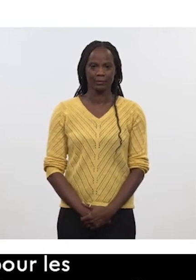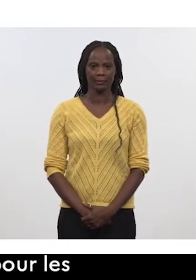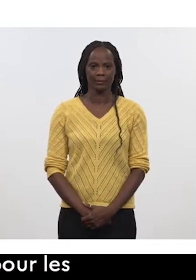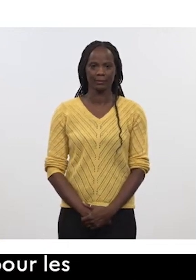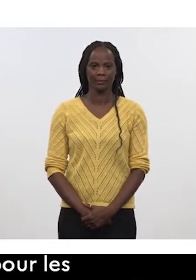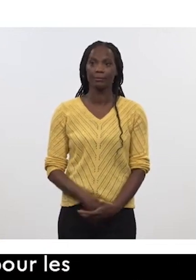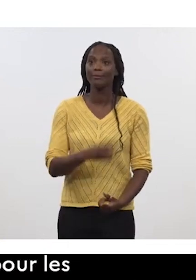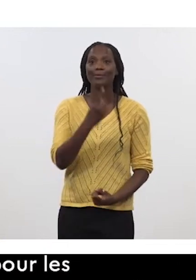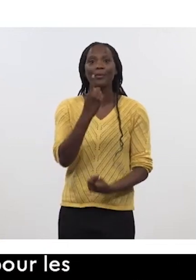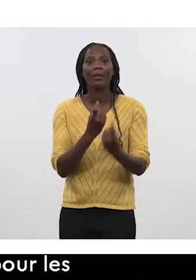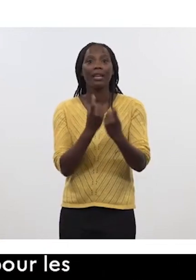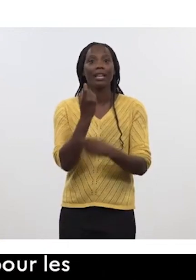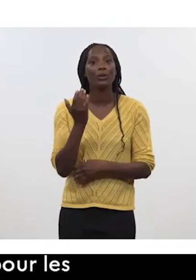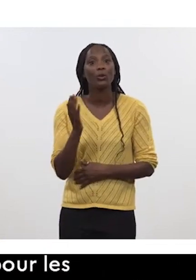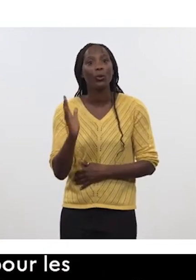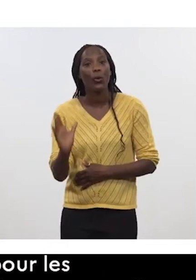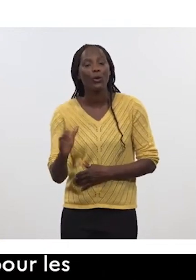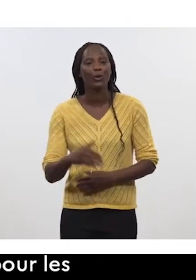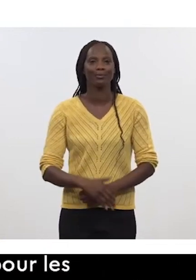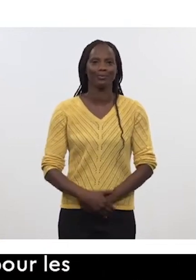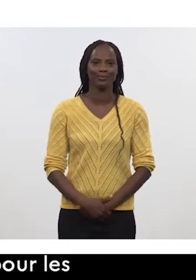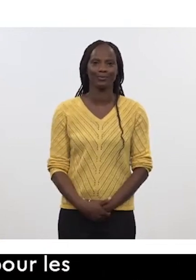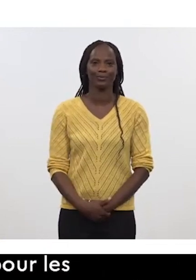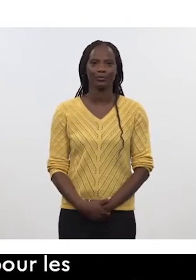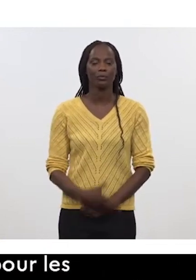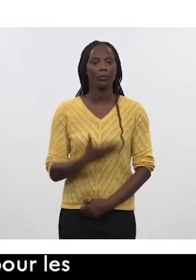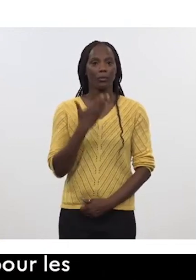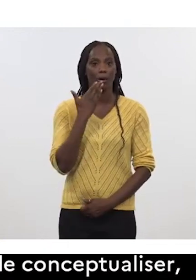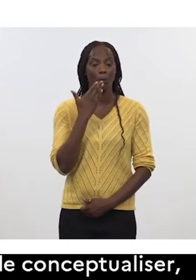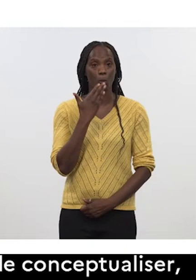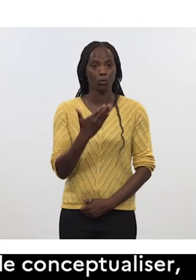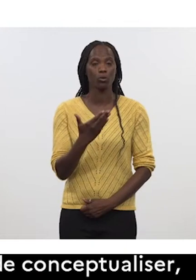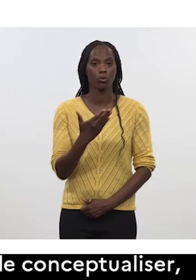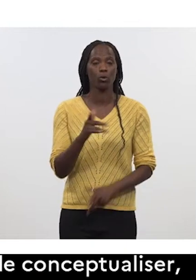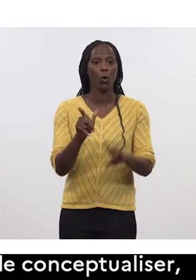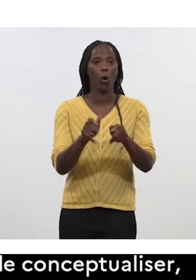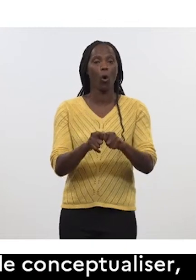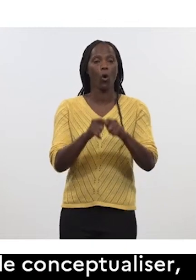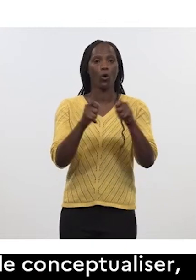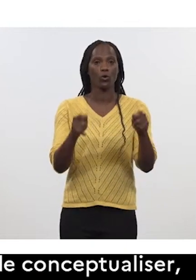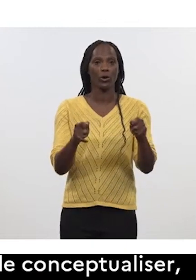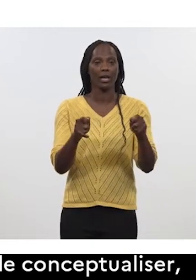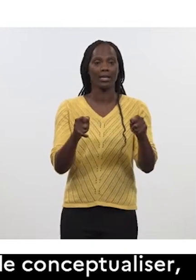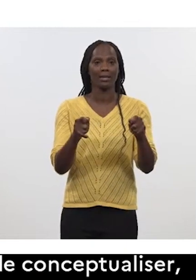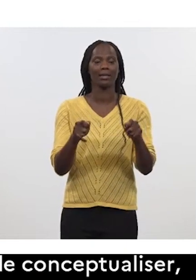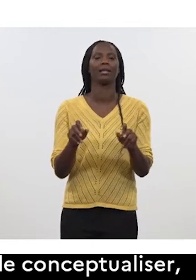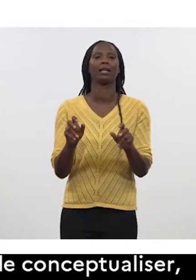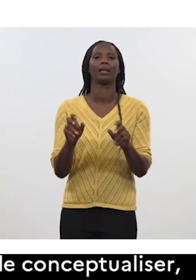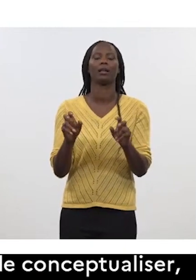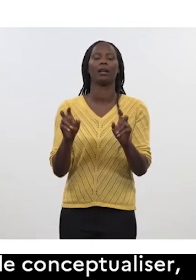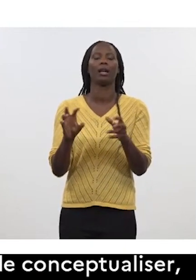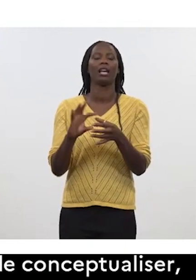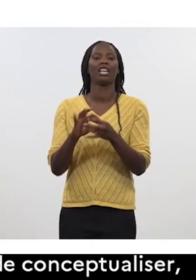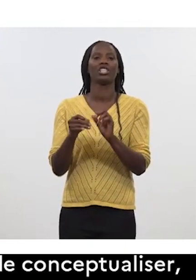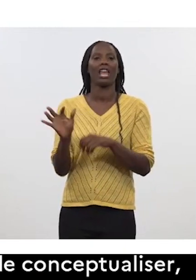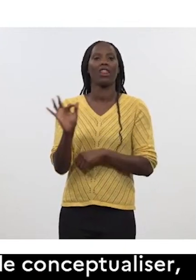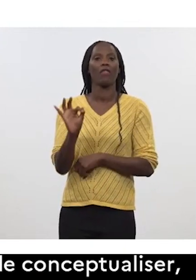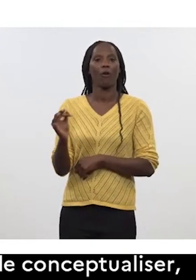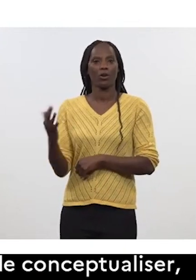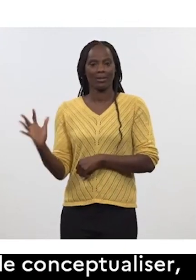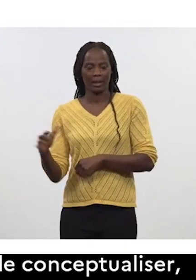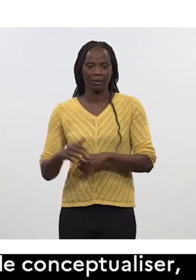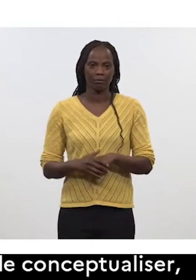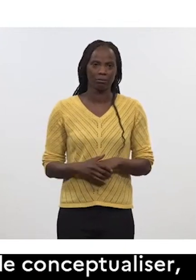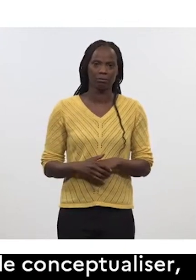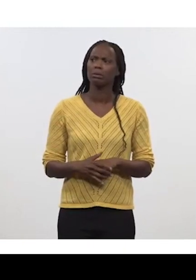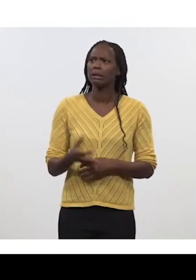est-ce que vous avez d'autres questions bonjour Mathieu Lignot pour France 5 petite question vous avez dit que le rythme avait ralenti du programme à quoi étaient